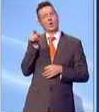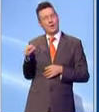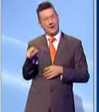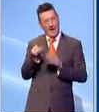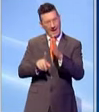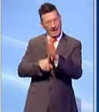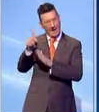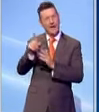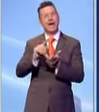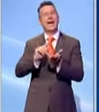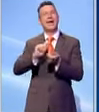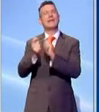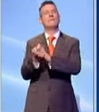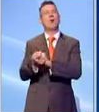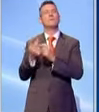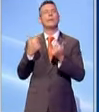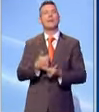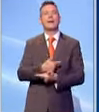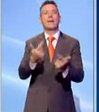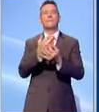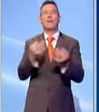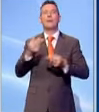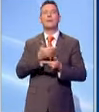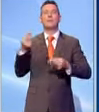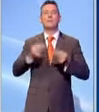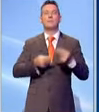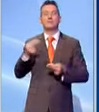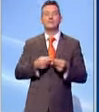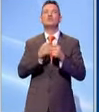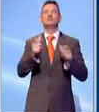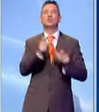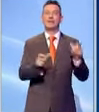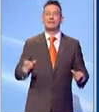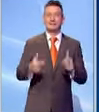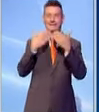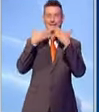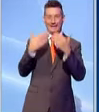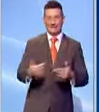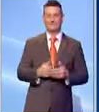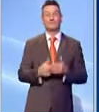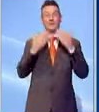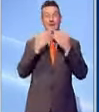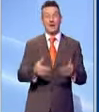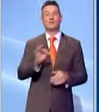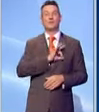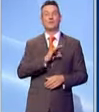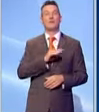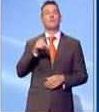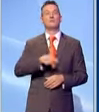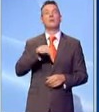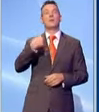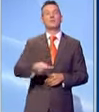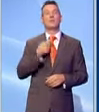sarà una riforma per il bene della pubblica amministrazione e dei cittadini. Grazie. Grazie onorevole Prestigiacomo. Passiamo all